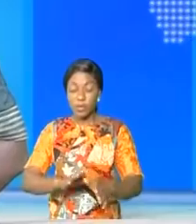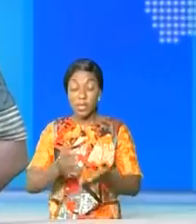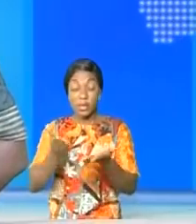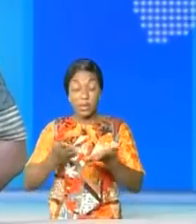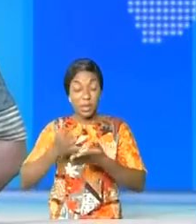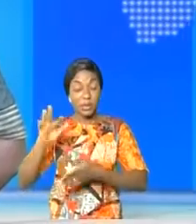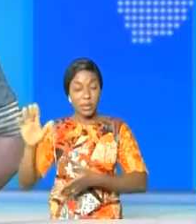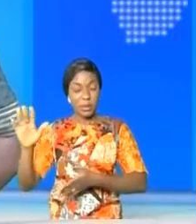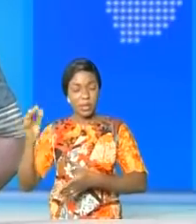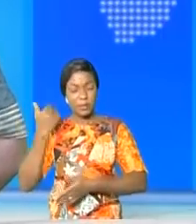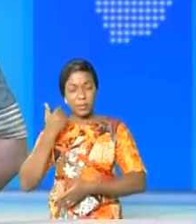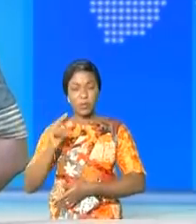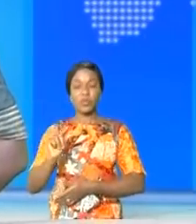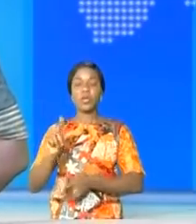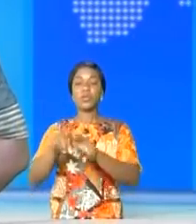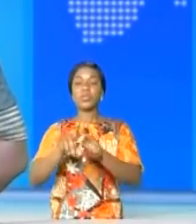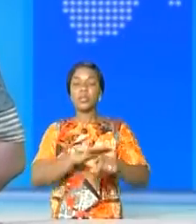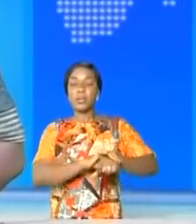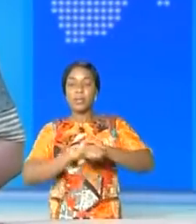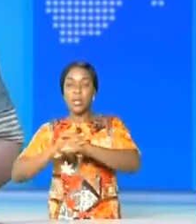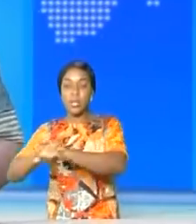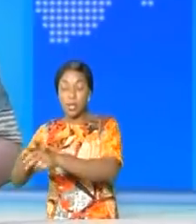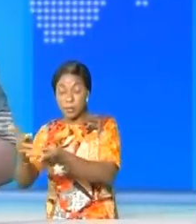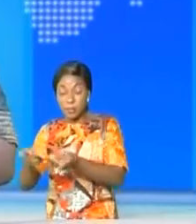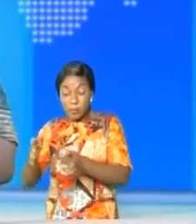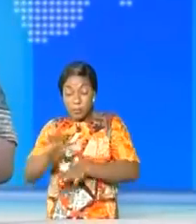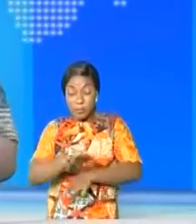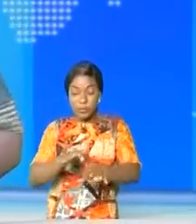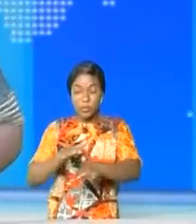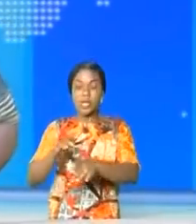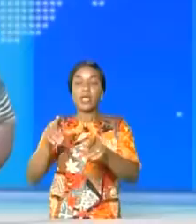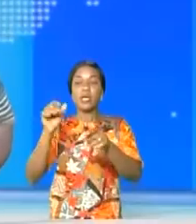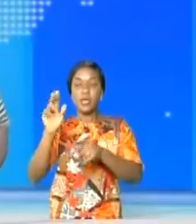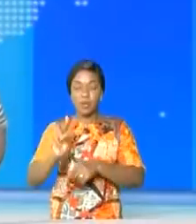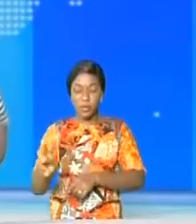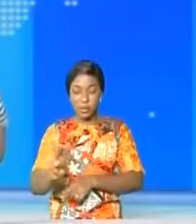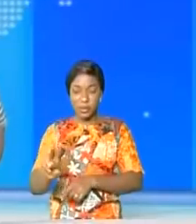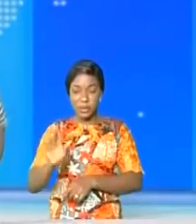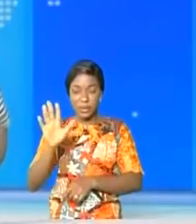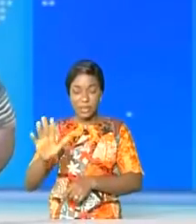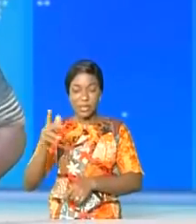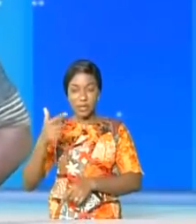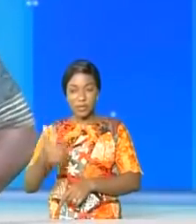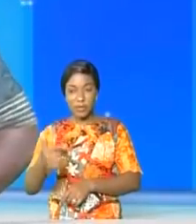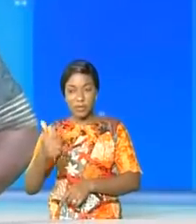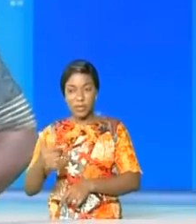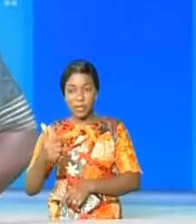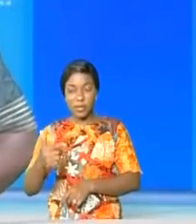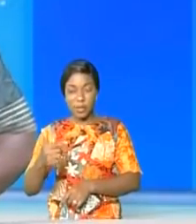'une courte maladie. Il a été conduit à sa dernière demeure le vendredi 5 février à